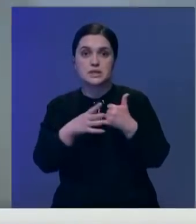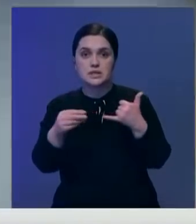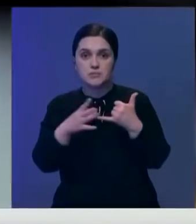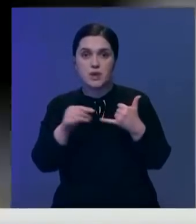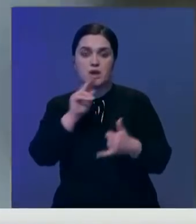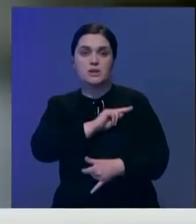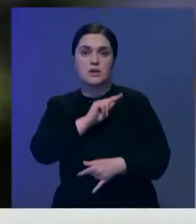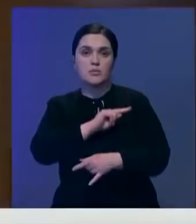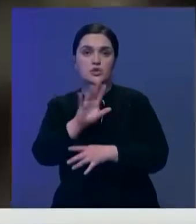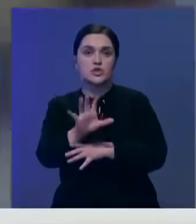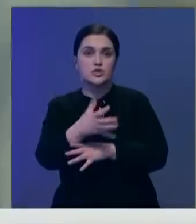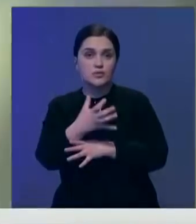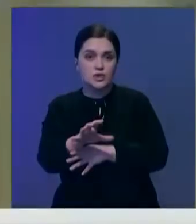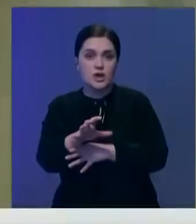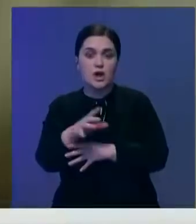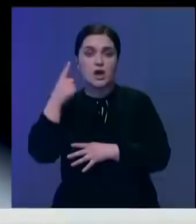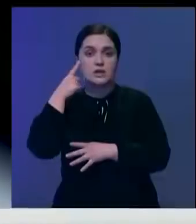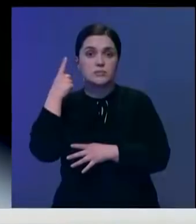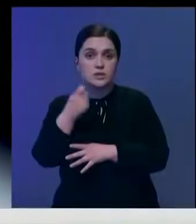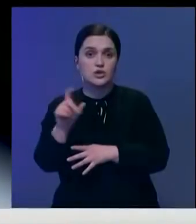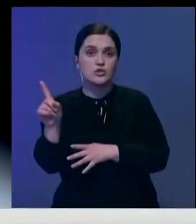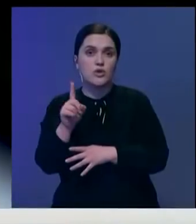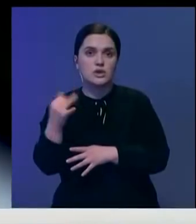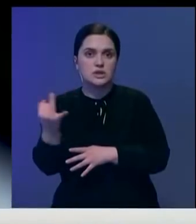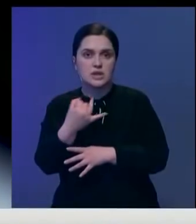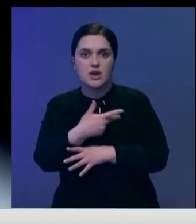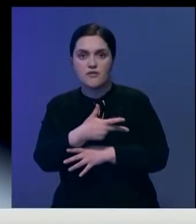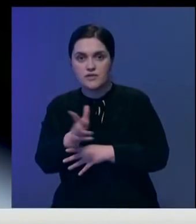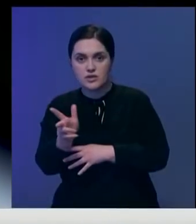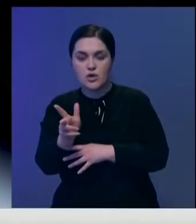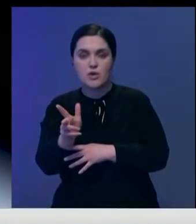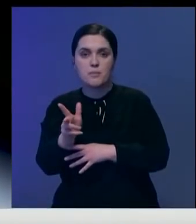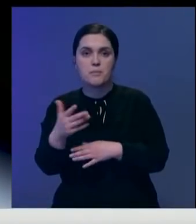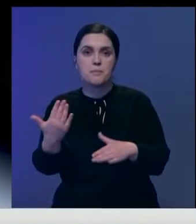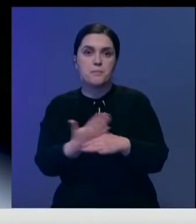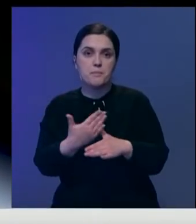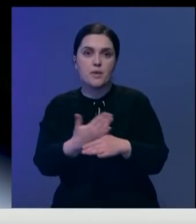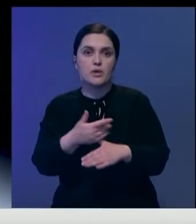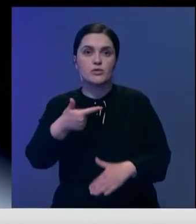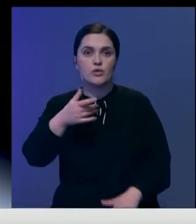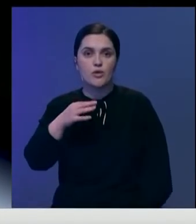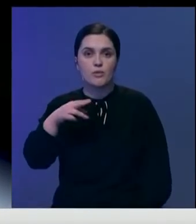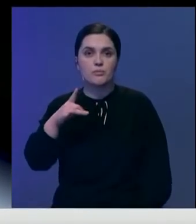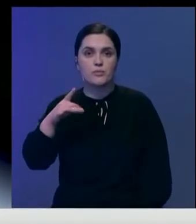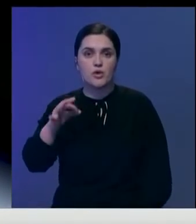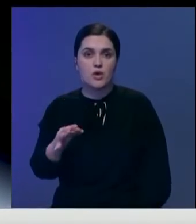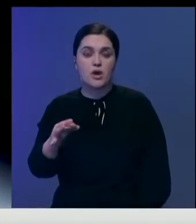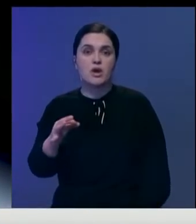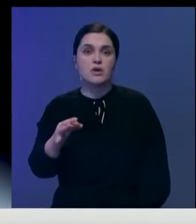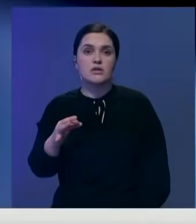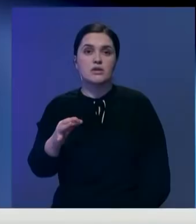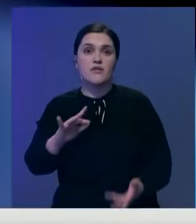попадает Земля и работающие спутники. Сообщается, что захватывающее видео астронавт снял при помощи GoPro.